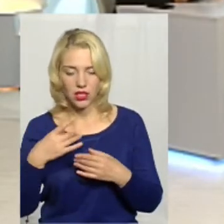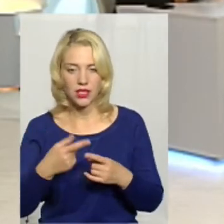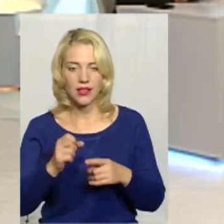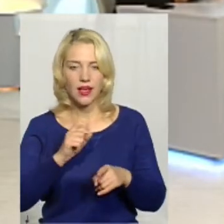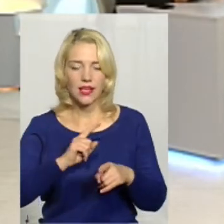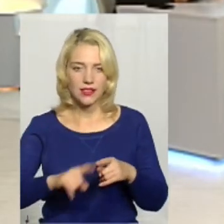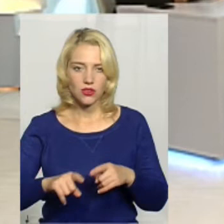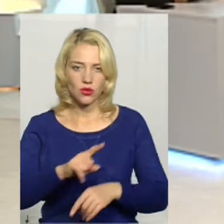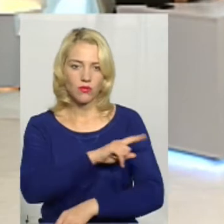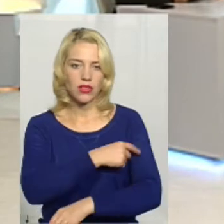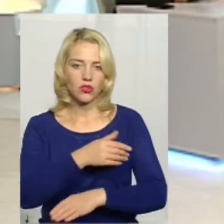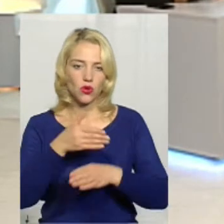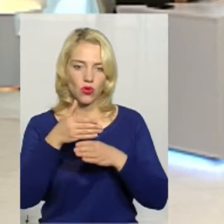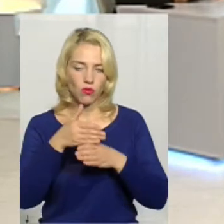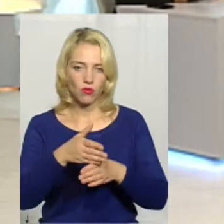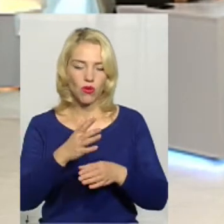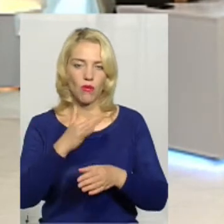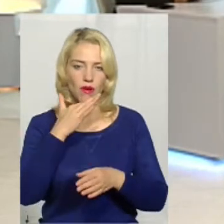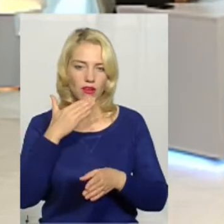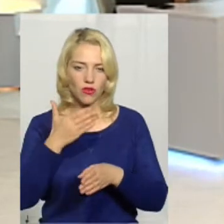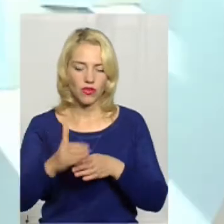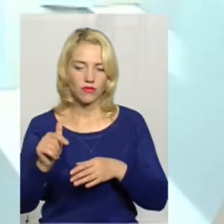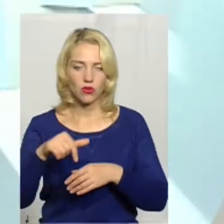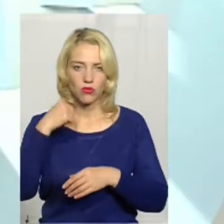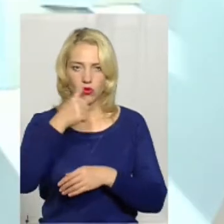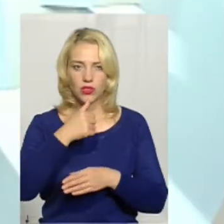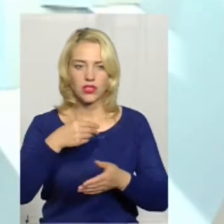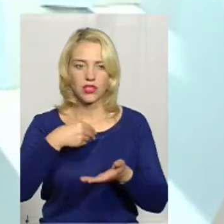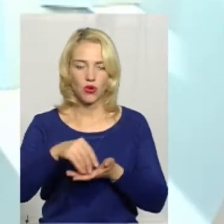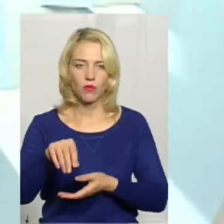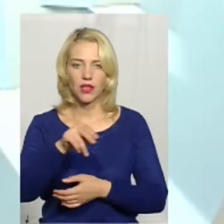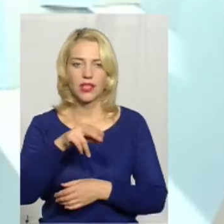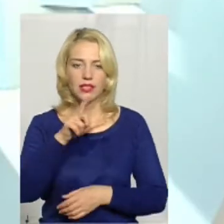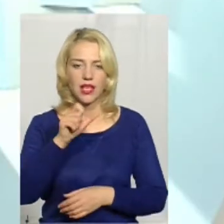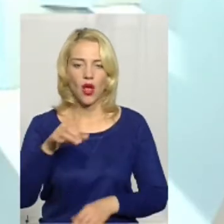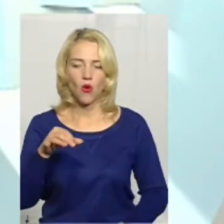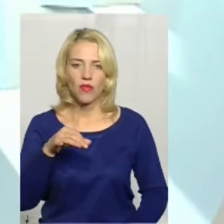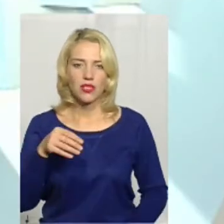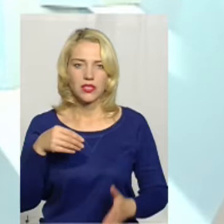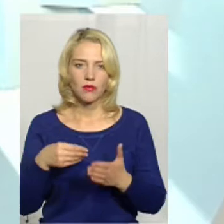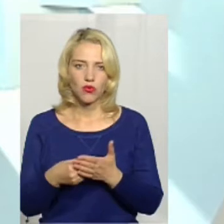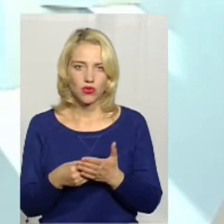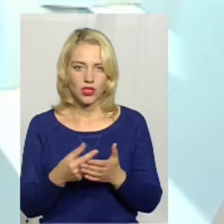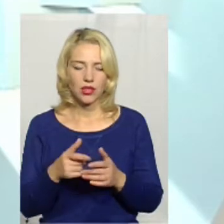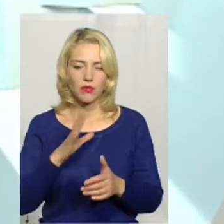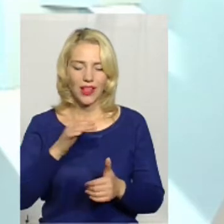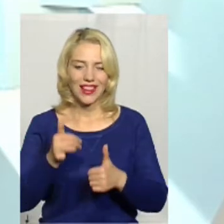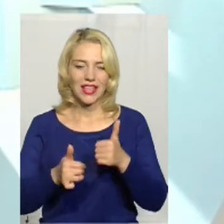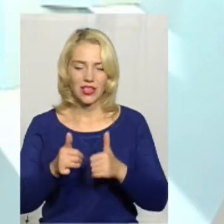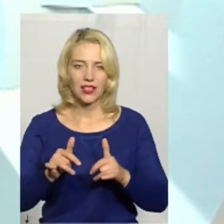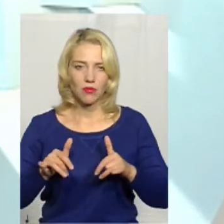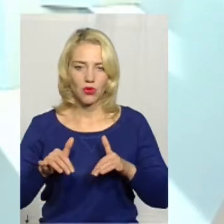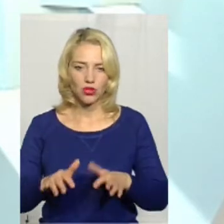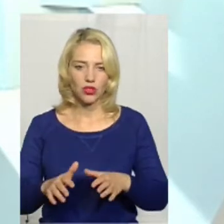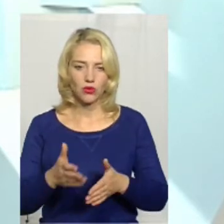допомогу багато виділили. Цього року ми закупили за обласний бюджет. Ось пройшла тендерна процедура, де